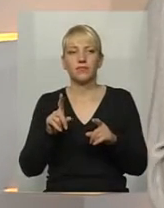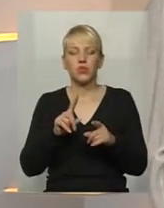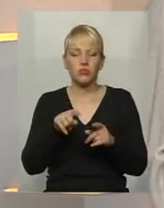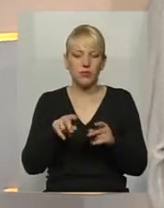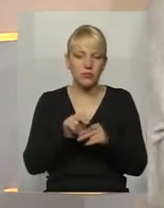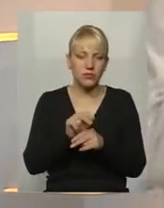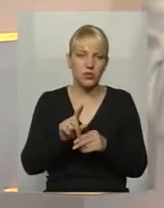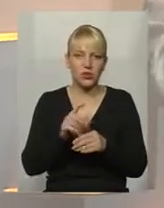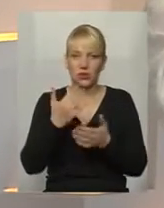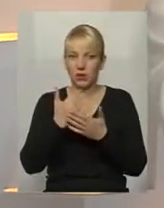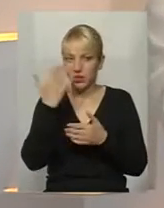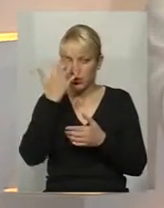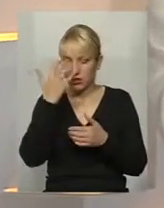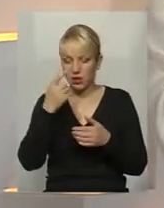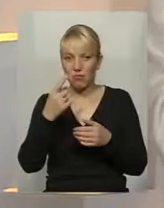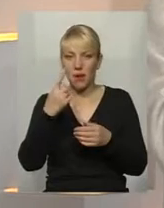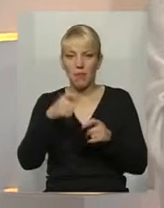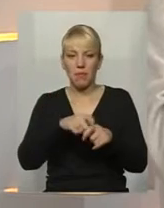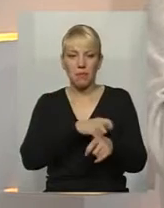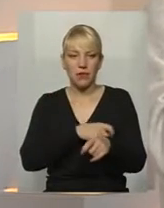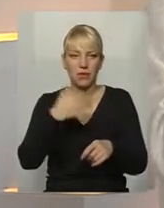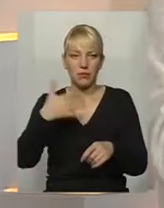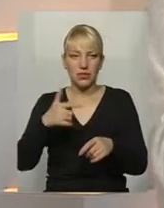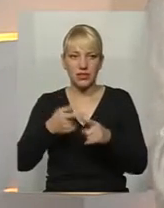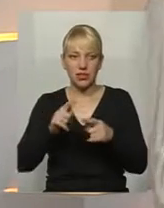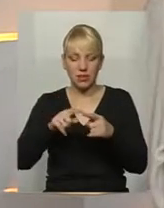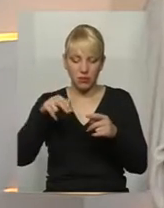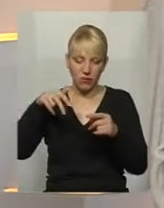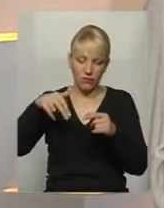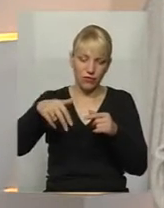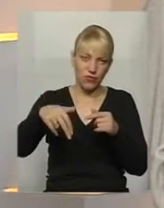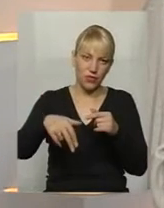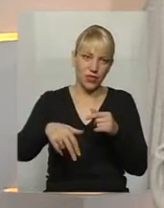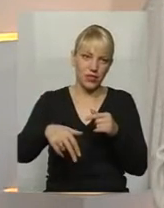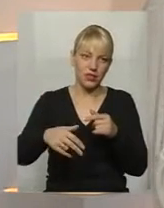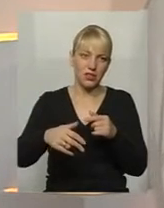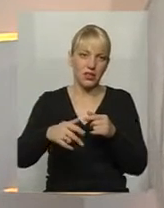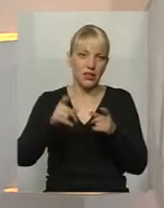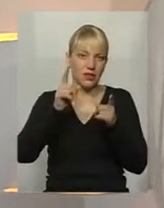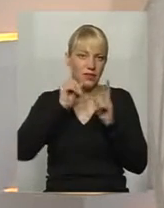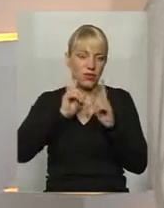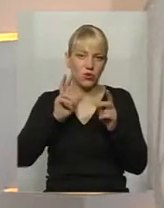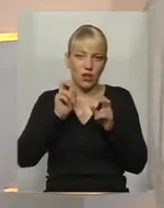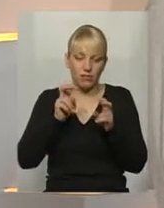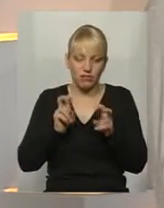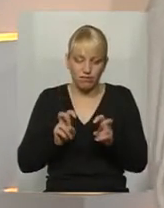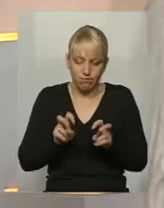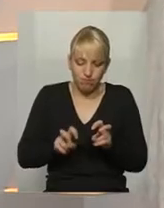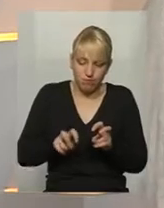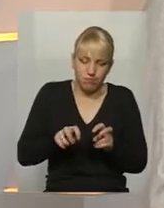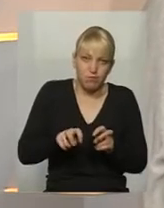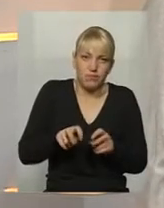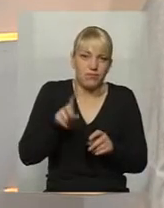де незряча людина, там метр-п'ятдесят, буквально, це потрібно йти, ну, практично, я не знаю, на пів присідки, розумієте, щоб пройти.